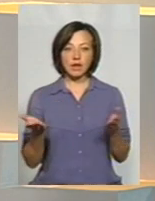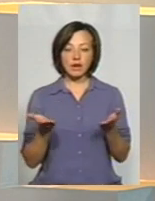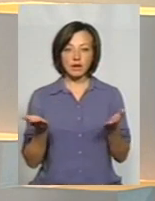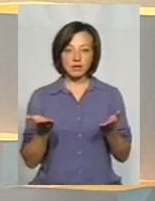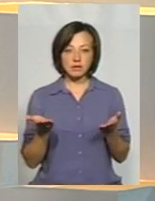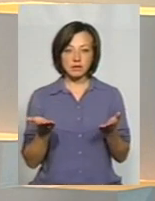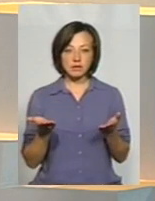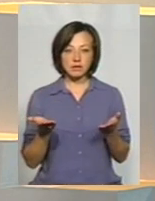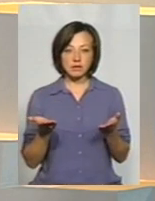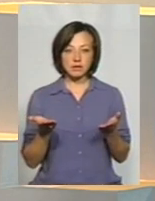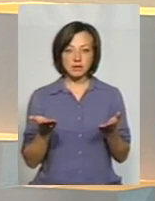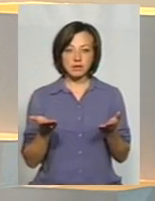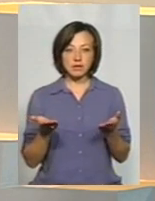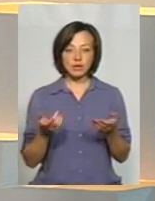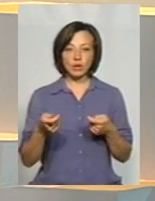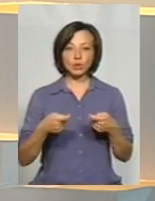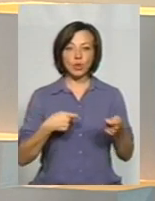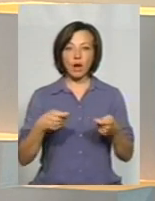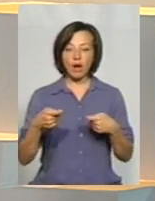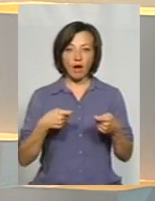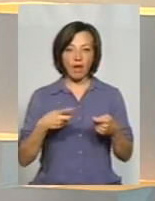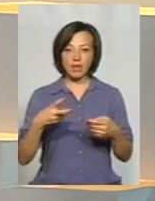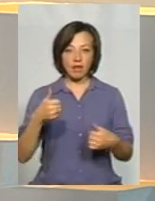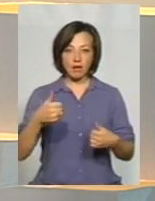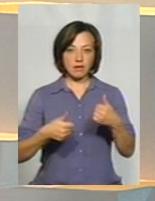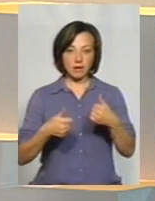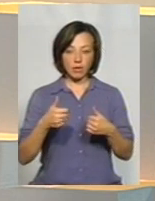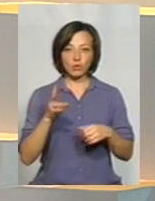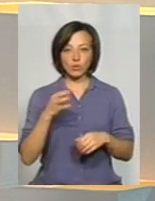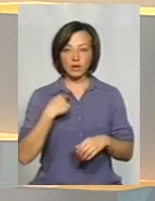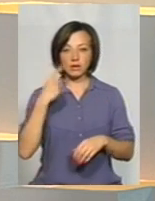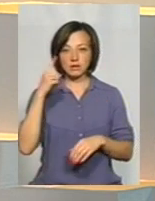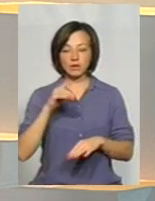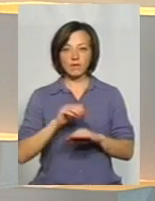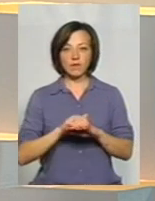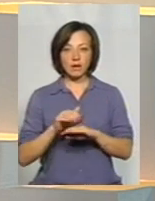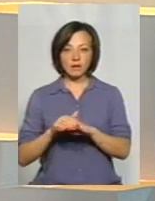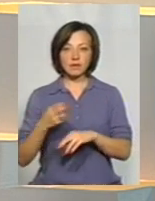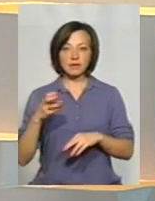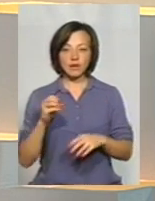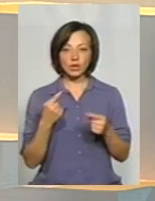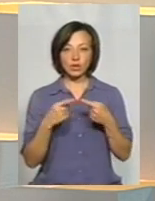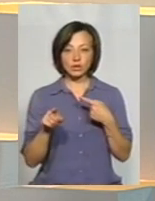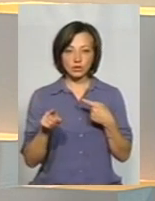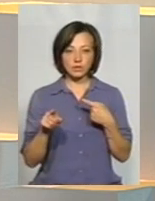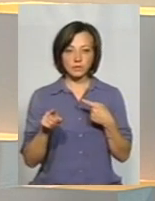торгівлях не торгуються, але мені відомі факти, де на інших